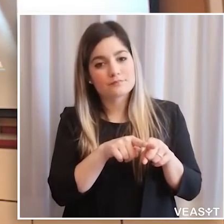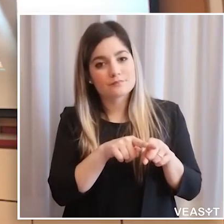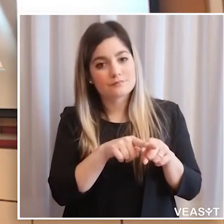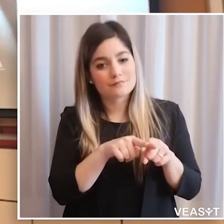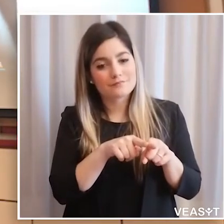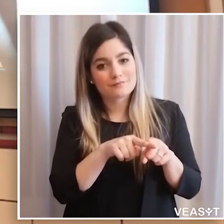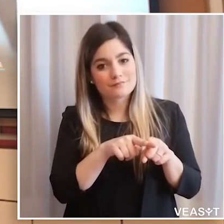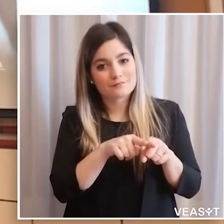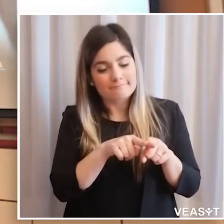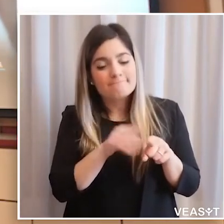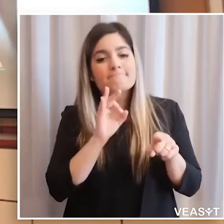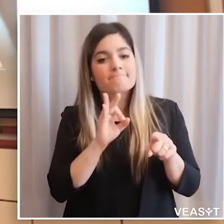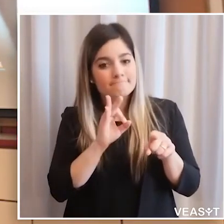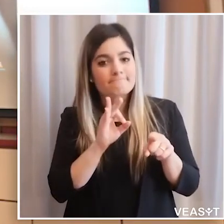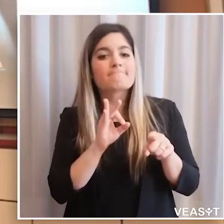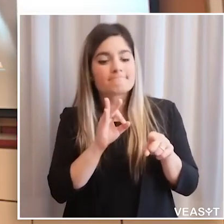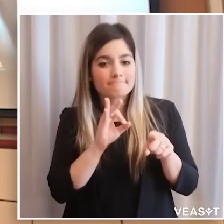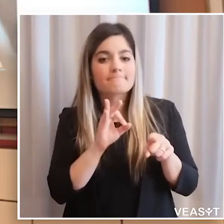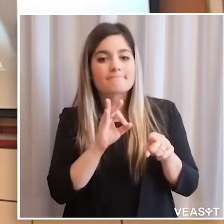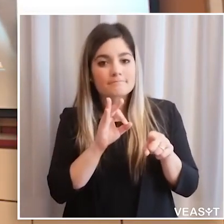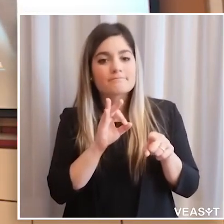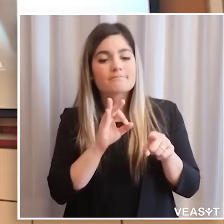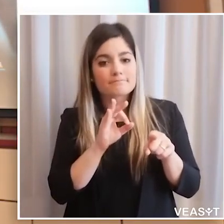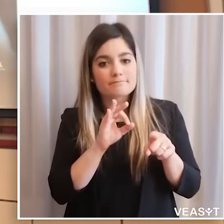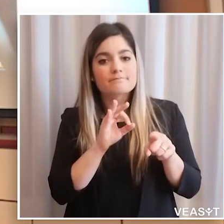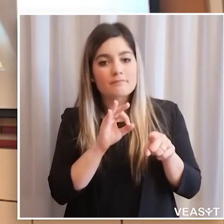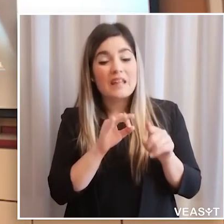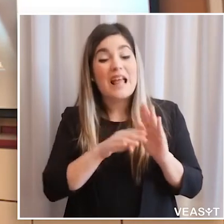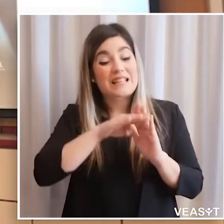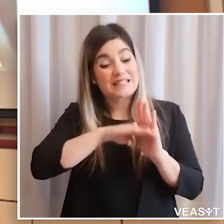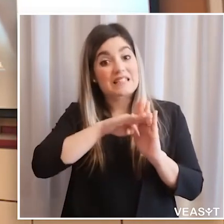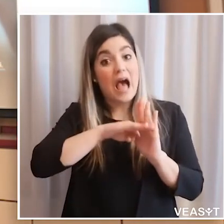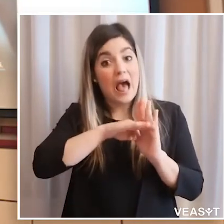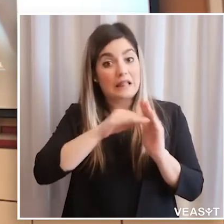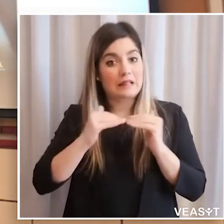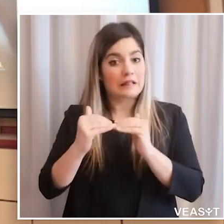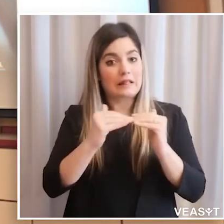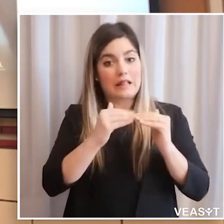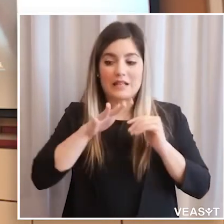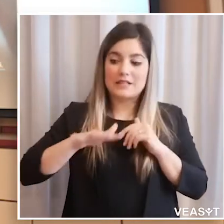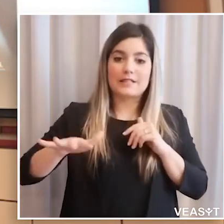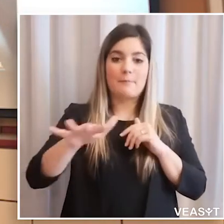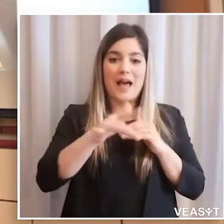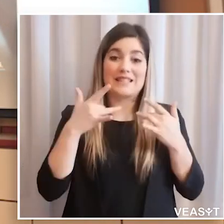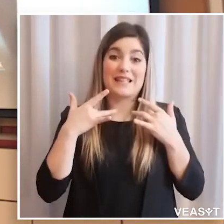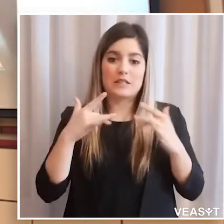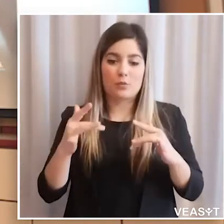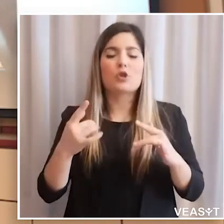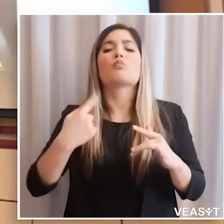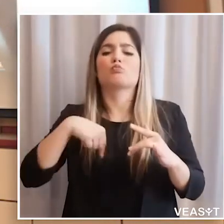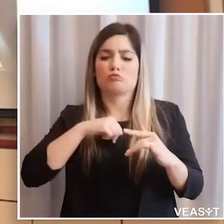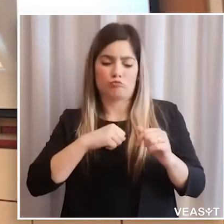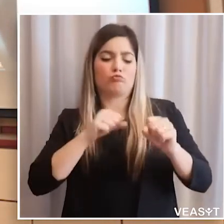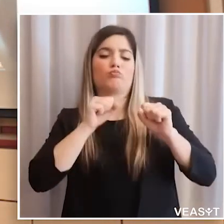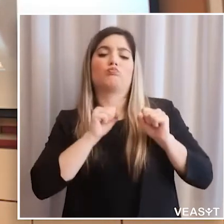di poter soddisfare ampiamente, devo